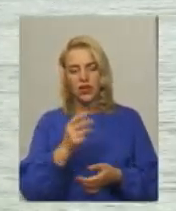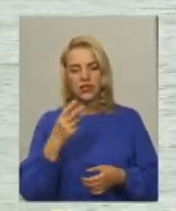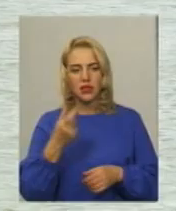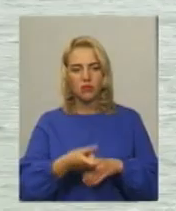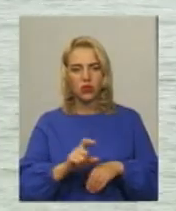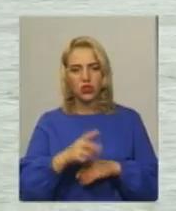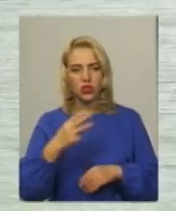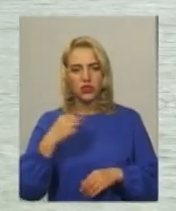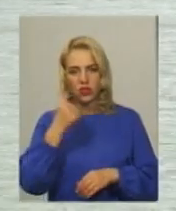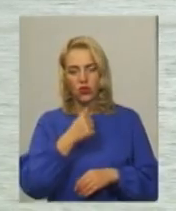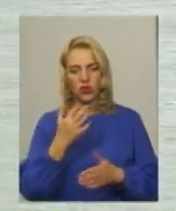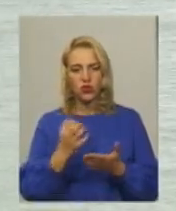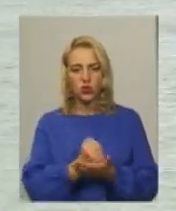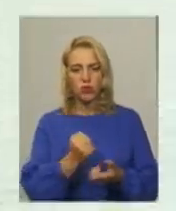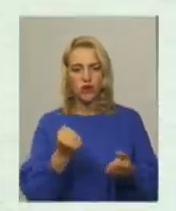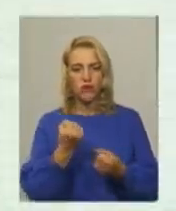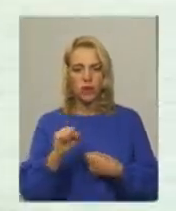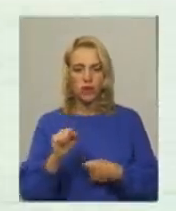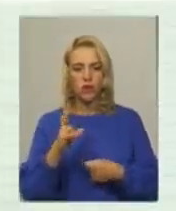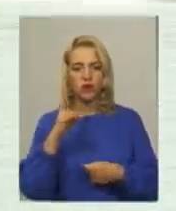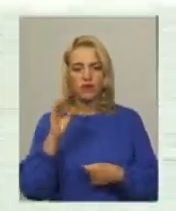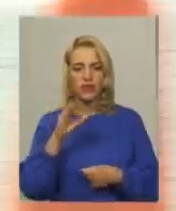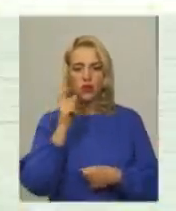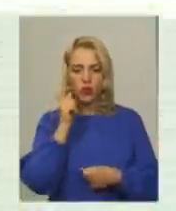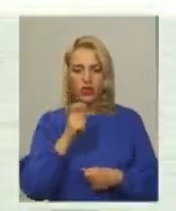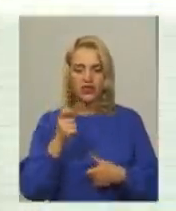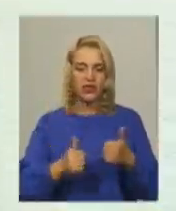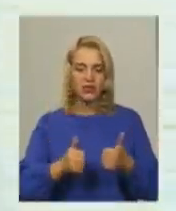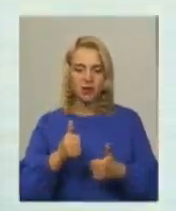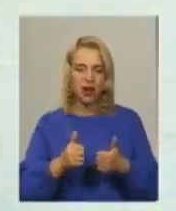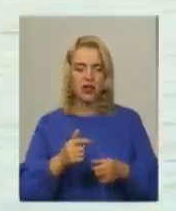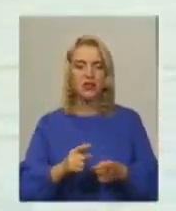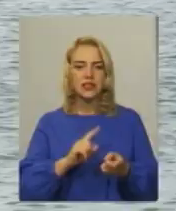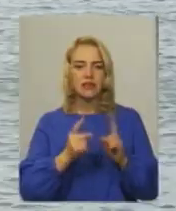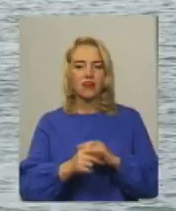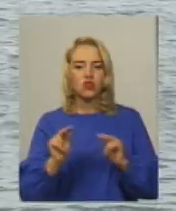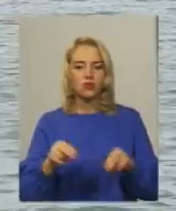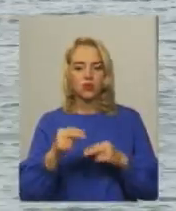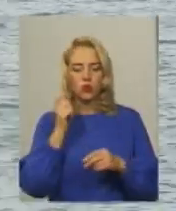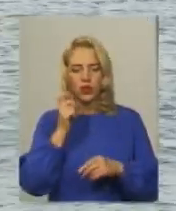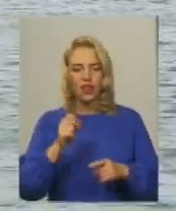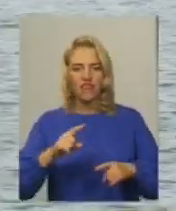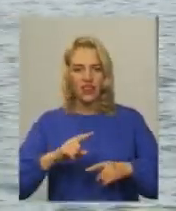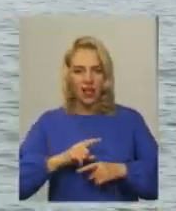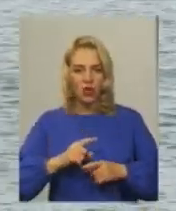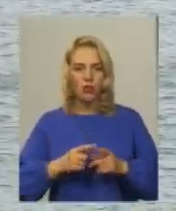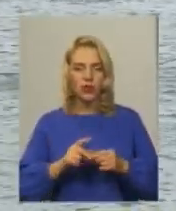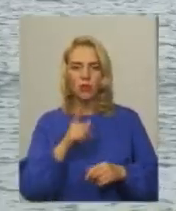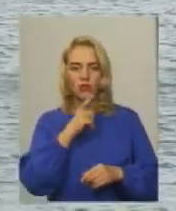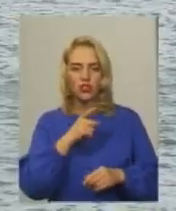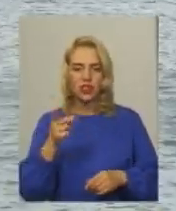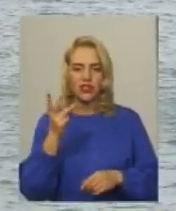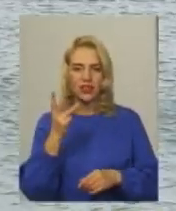десятиліть Неодноразово здобував перемоги на всеукраїнських змаганнях та ставав чемпіоном України На фінальному етапі у Хмельницькому під час третього заїзду